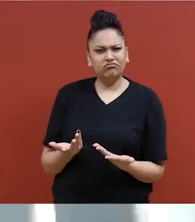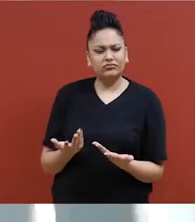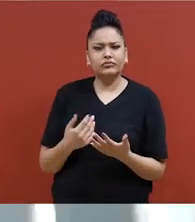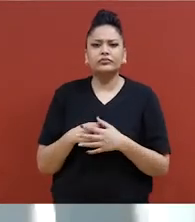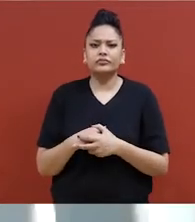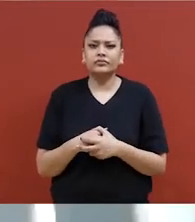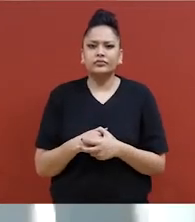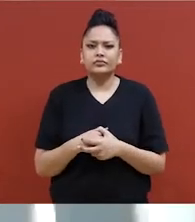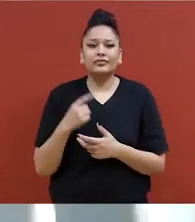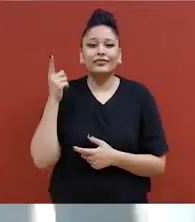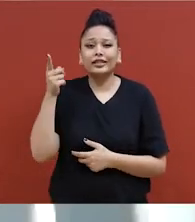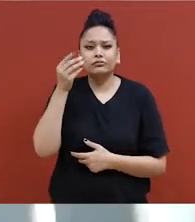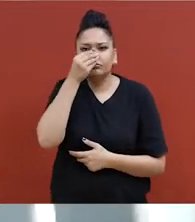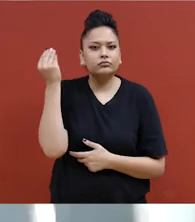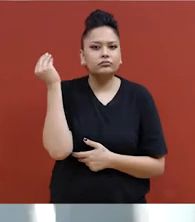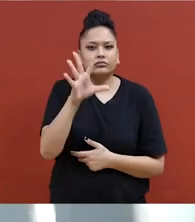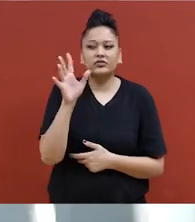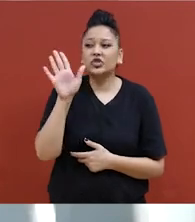Ils s'en fichent.